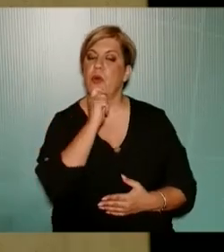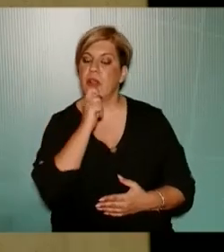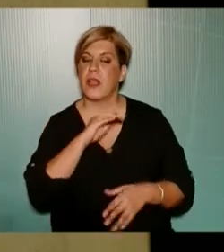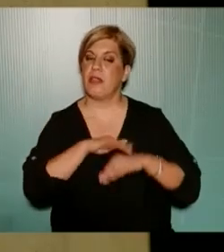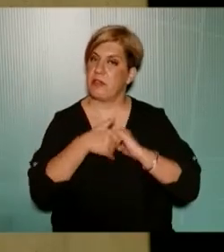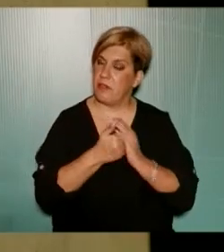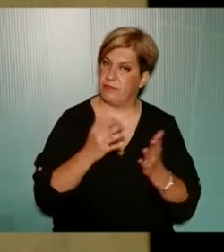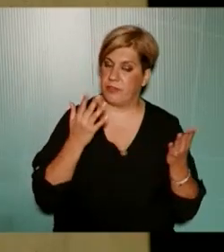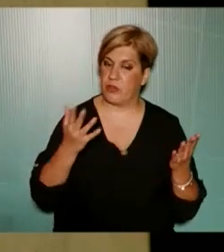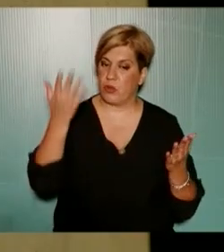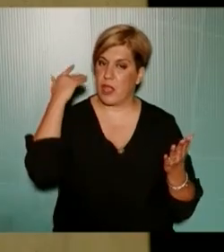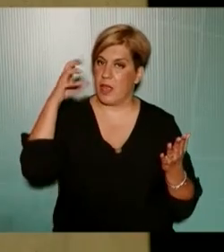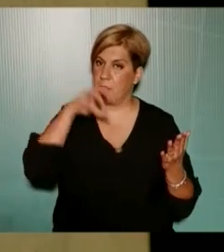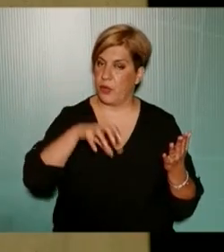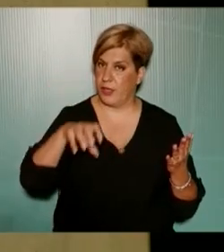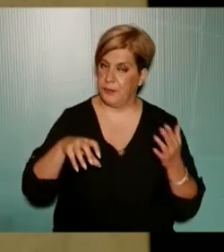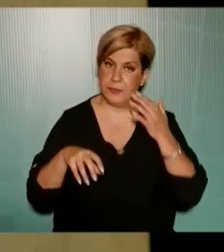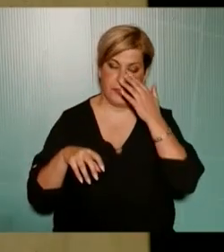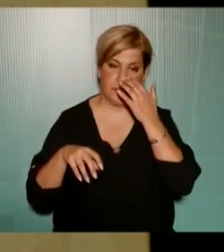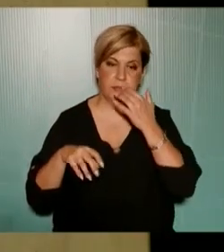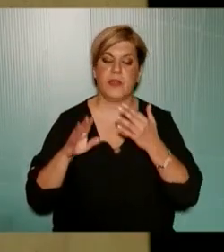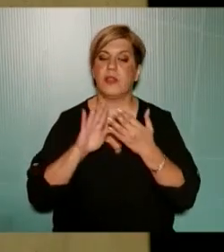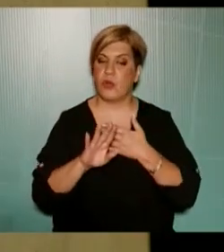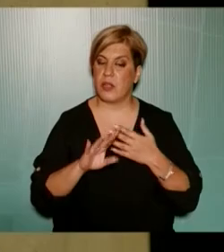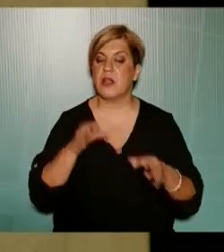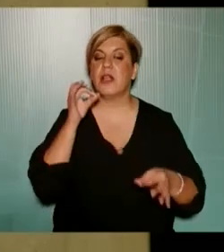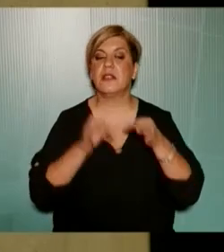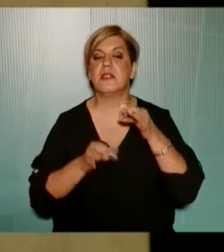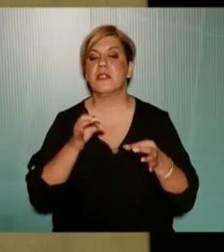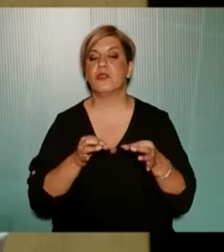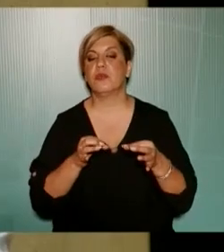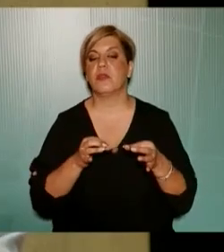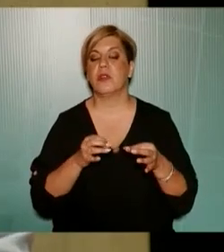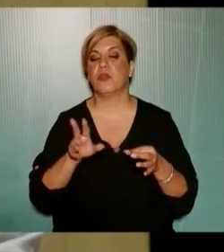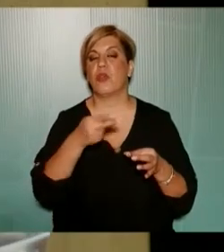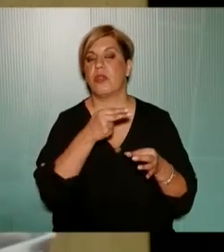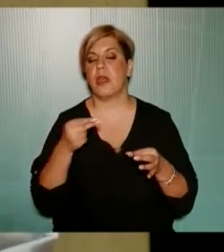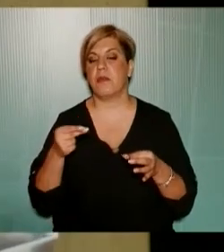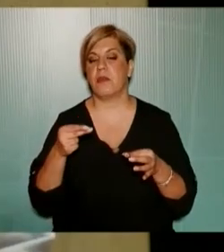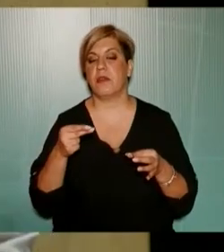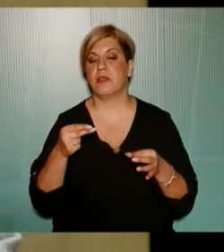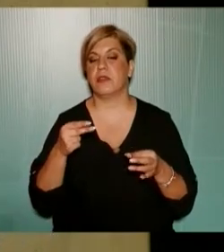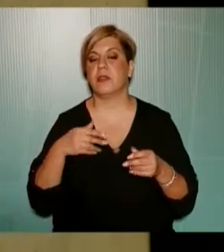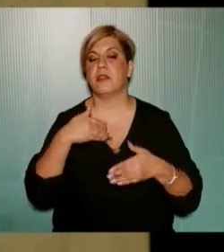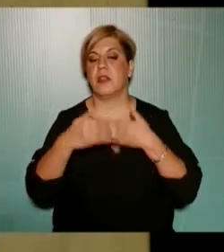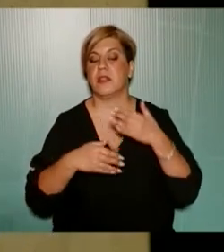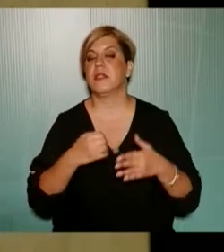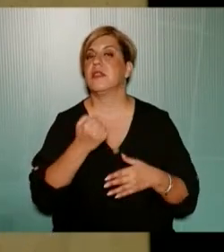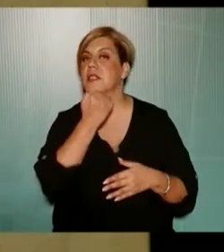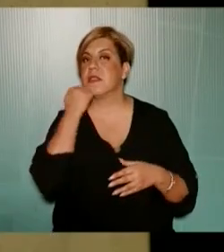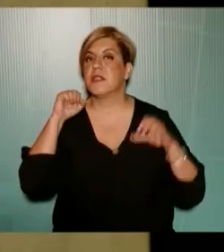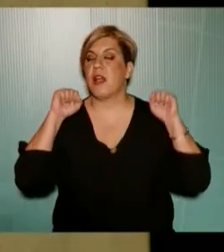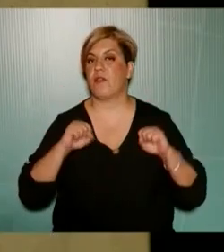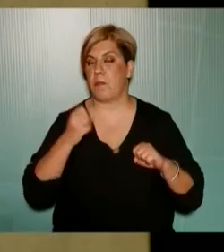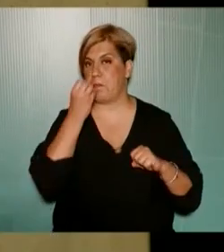έντονα την εποχή εκείνη στη γειτονιά για να συζητήσουμε το θέμα και την εξέλιξη των Στάβλων Παπάφη